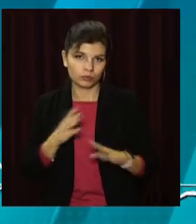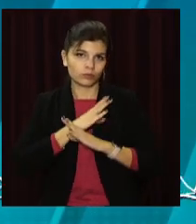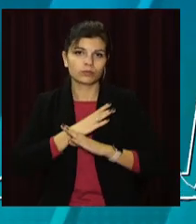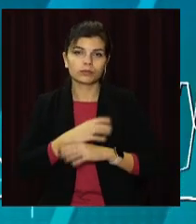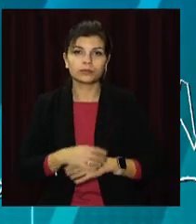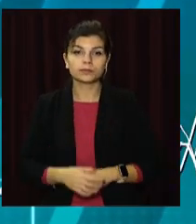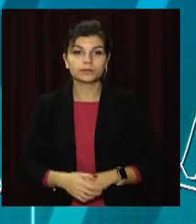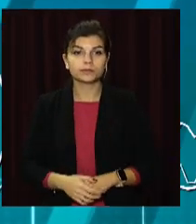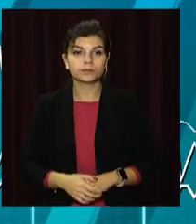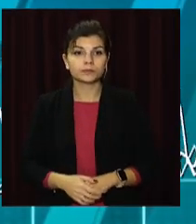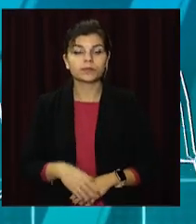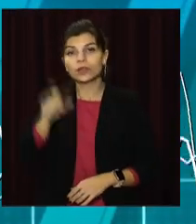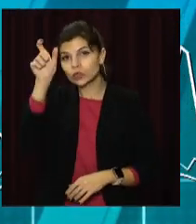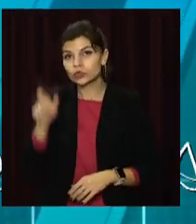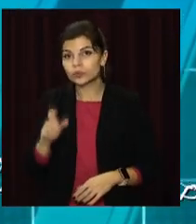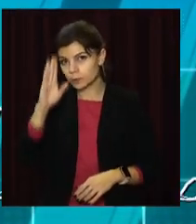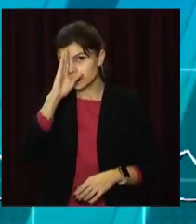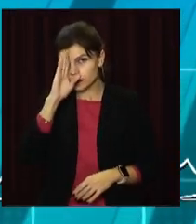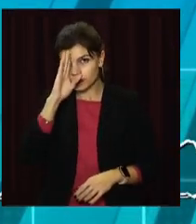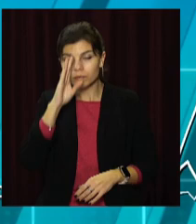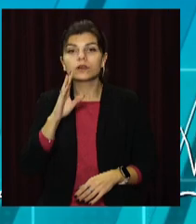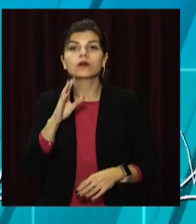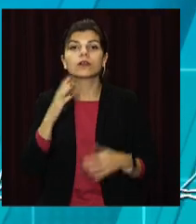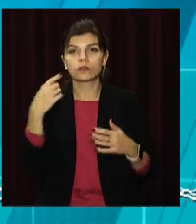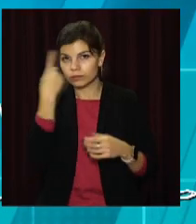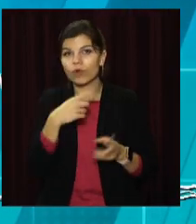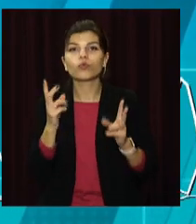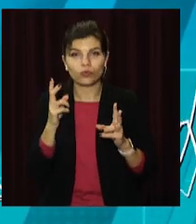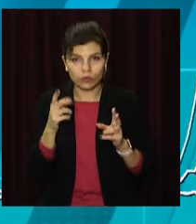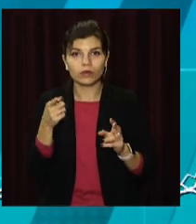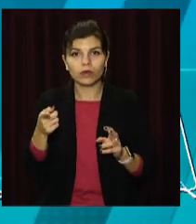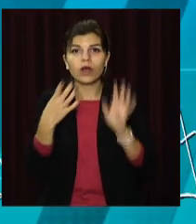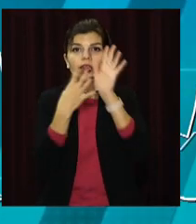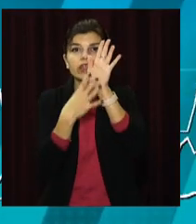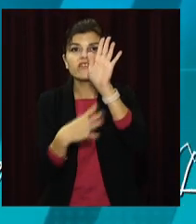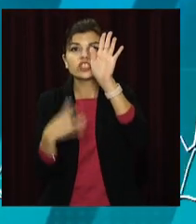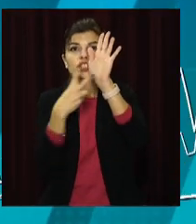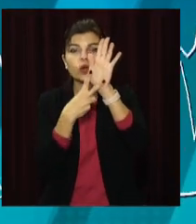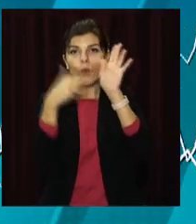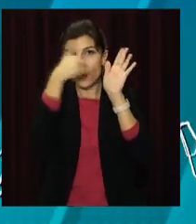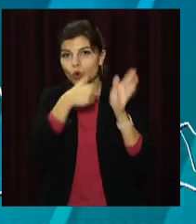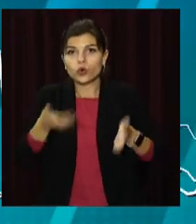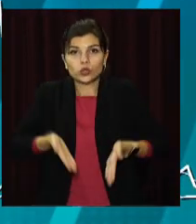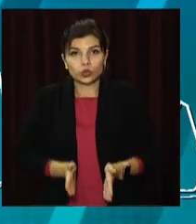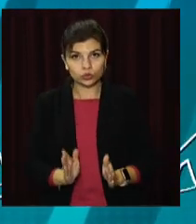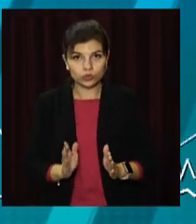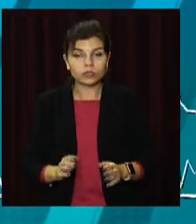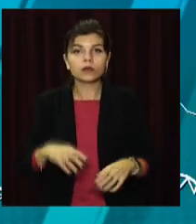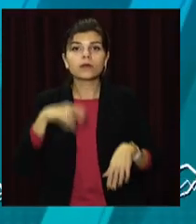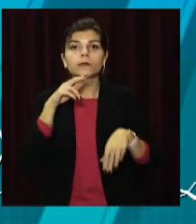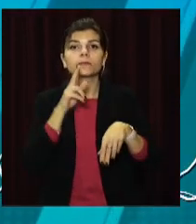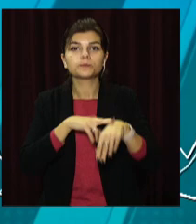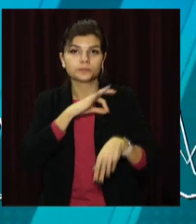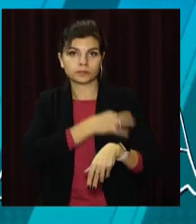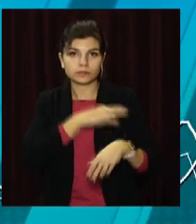1997 року народження. Слідчі відділення поліції номер 7 Дніпровського районного управління поліції